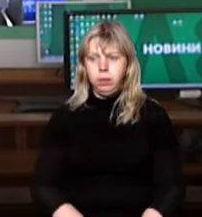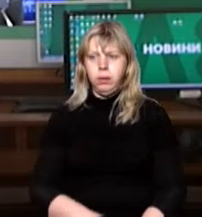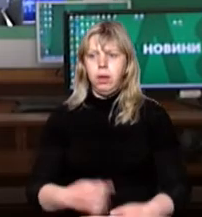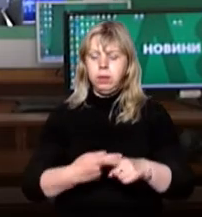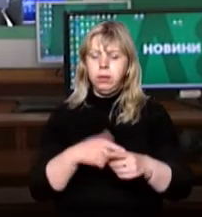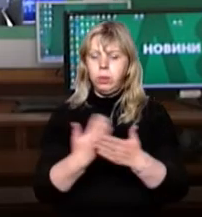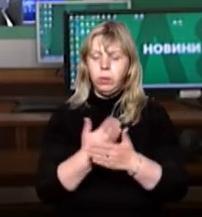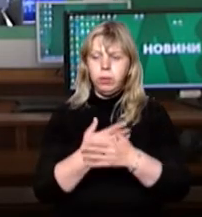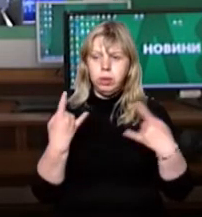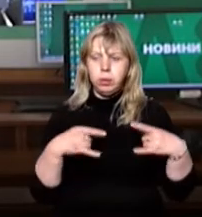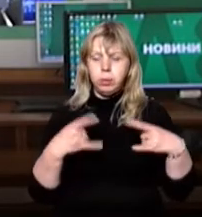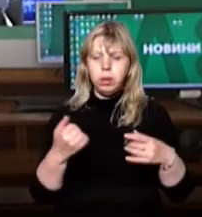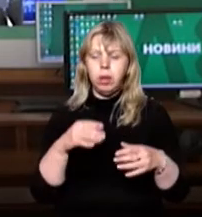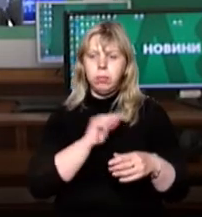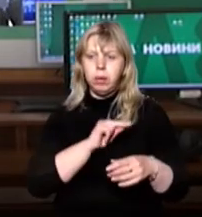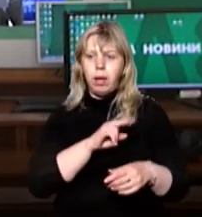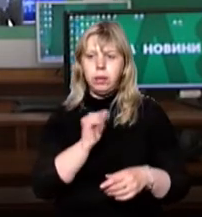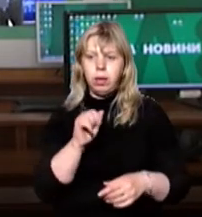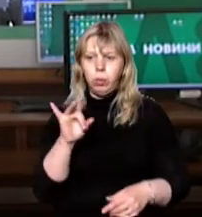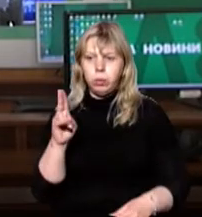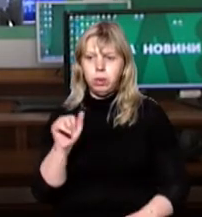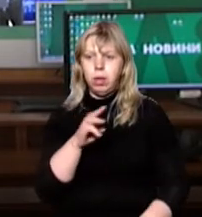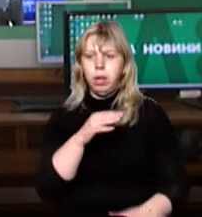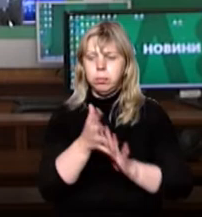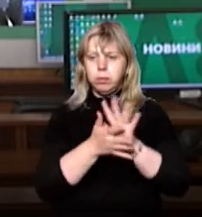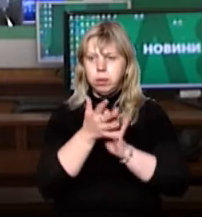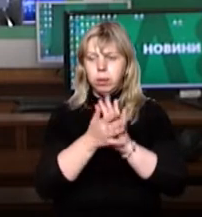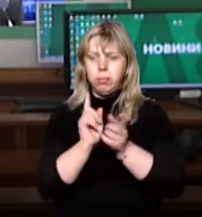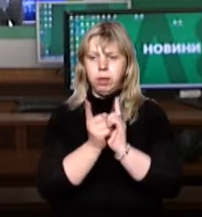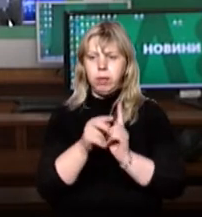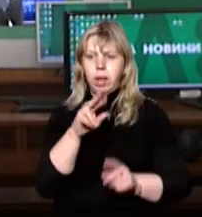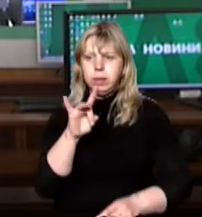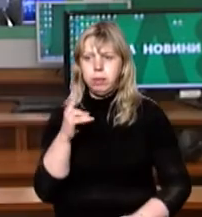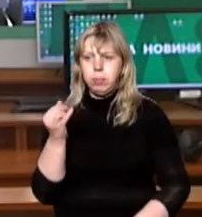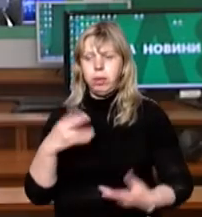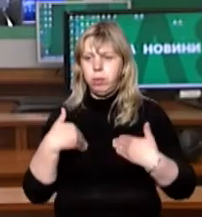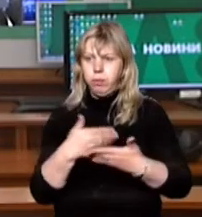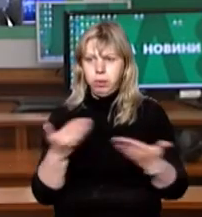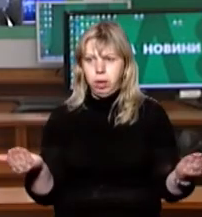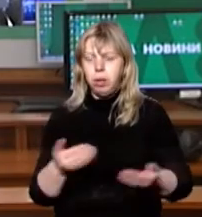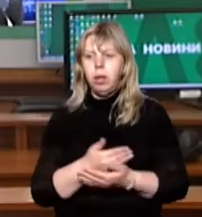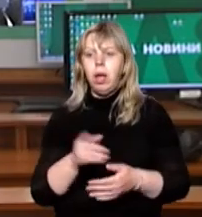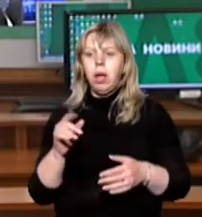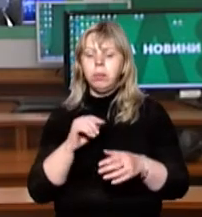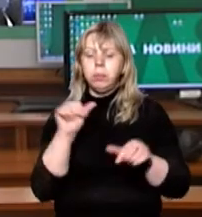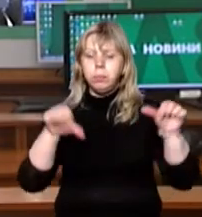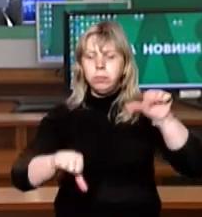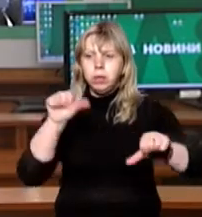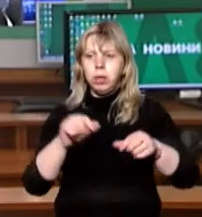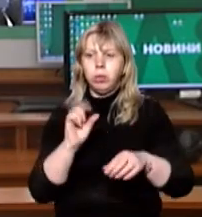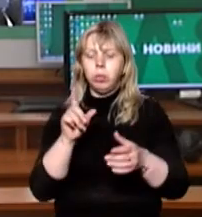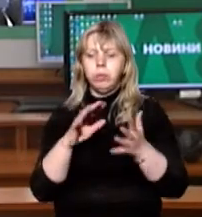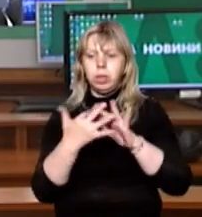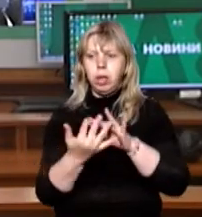Це новини на Суспільному. У студії Андріана Курта. Жестової мови прикладає Лариса Цибуленко. Вітаємо. Блокпост мають встановити